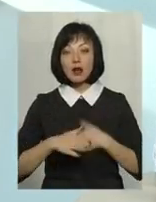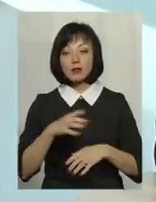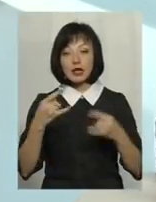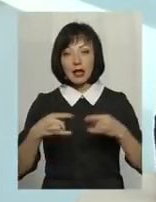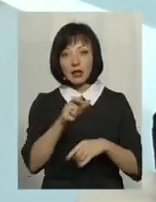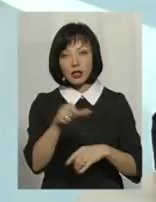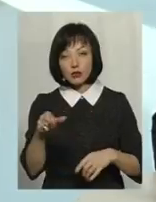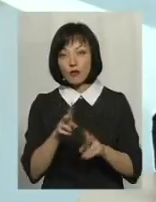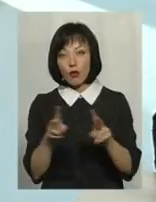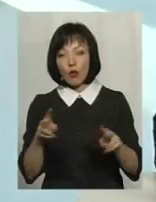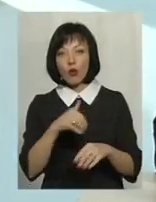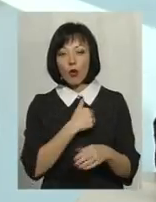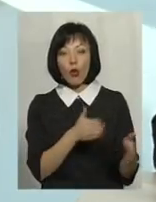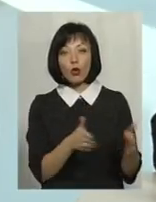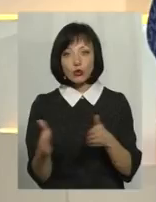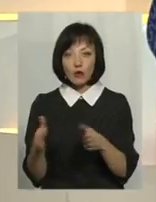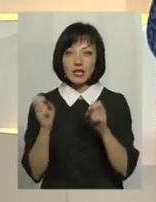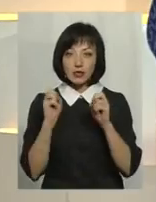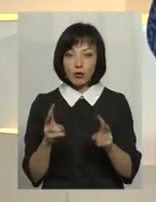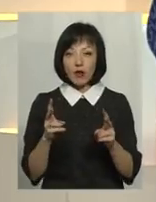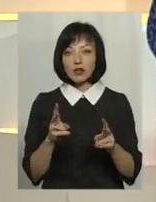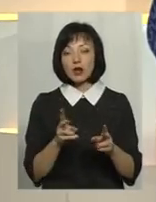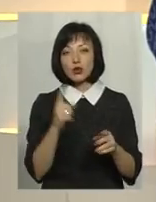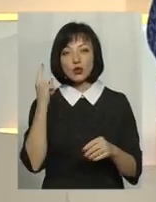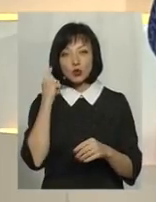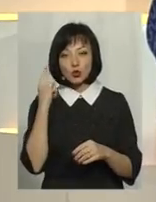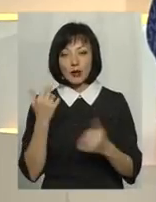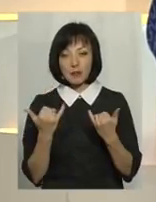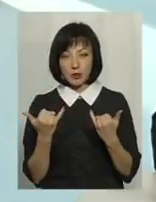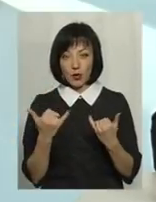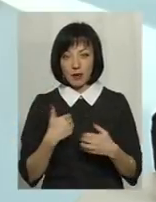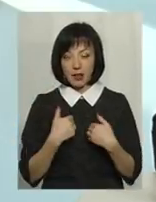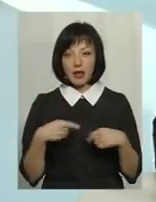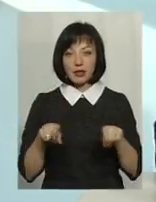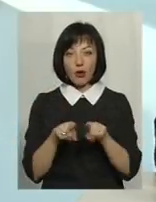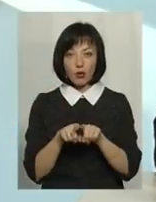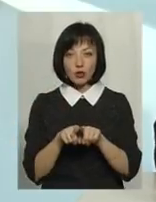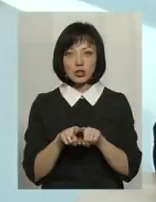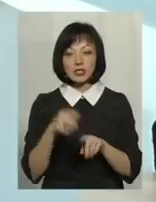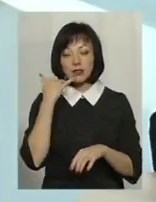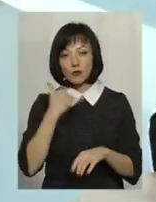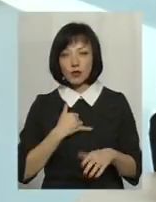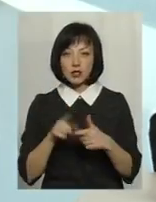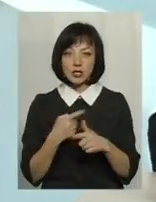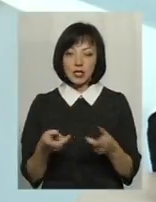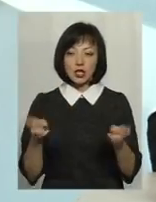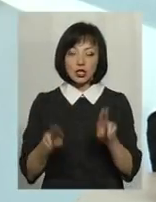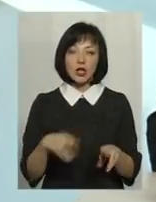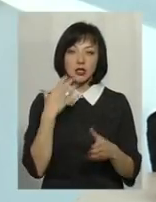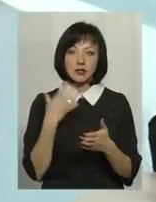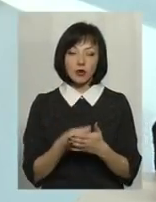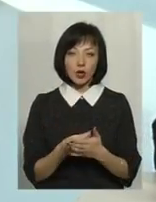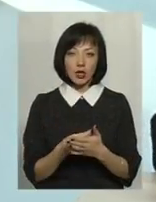хто дивиться, хто готовий десь ризикувати, хто чує мене сьогодні, щоб вони також чи телефонували, чи залишали свої